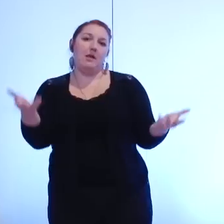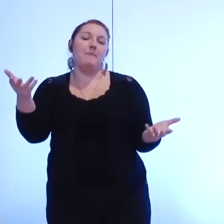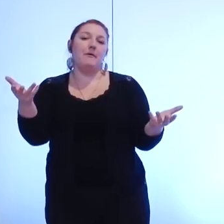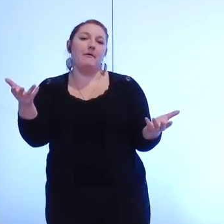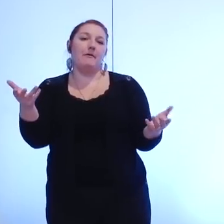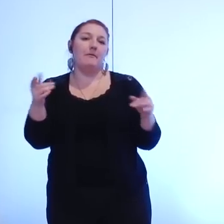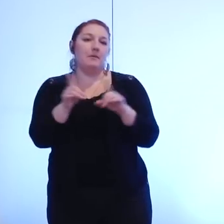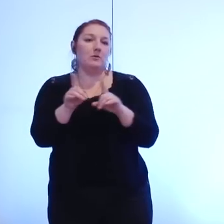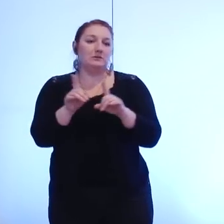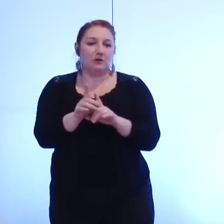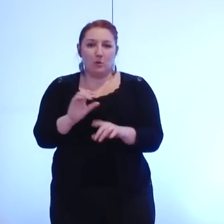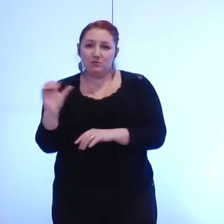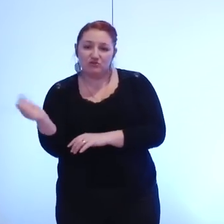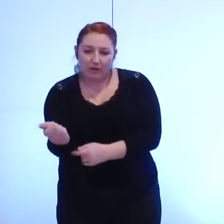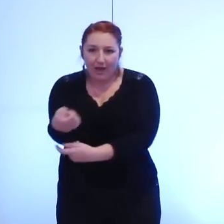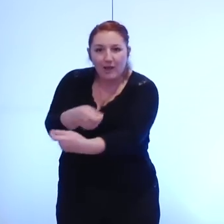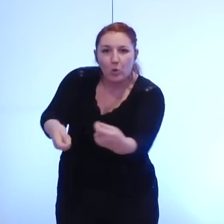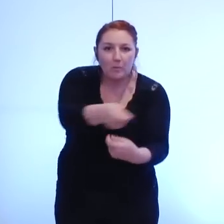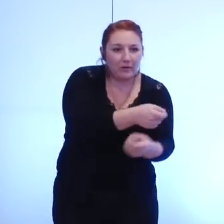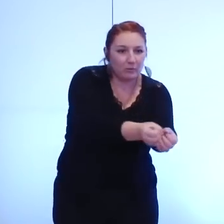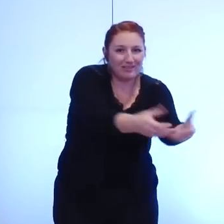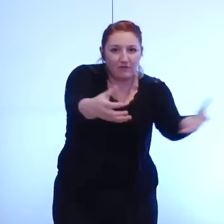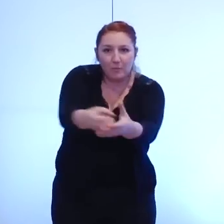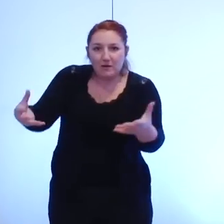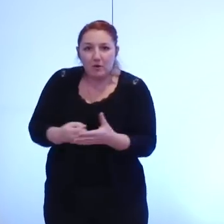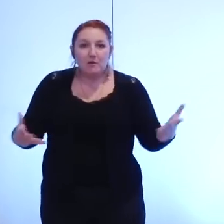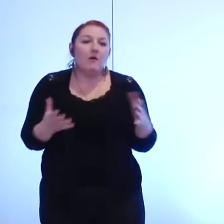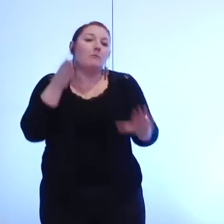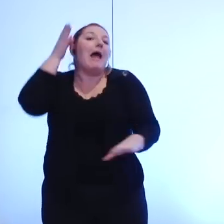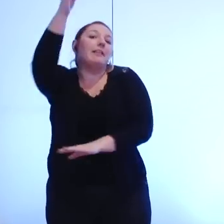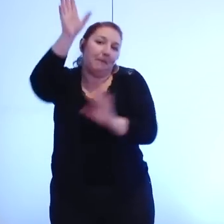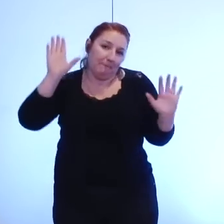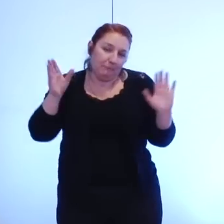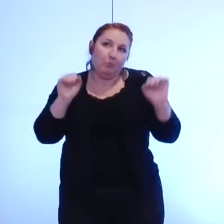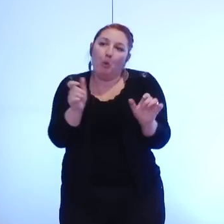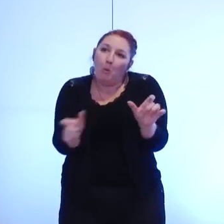à terme si vous voulez on peut rajouter à terme de générer à terme des économies d'échelle